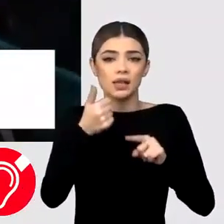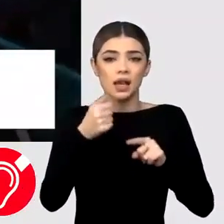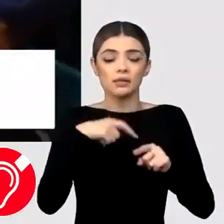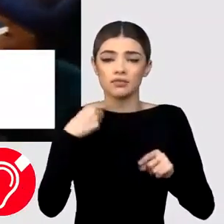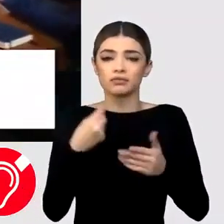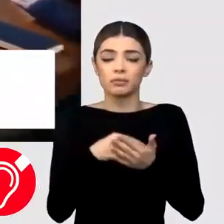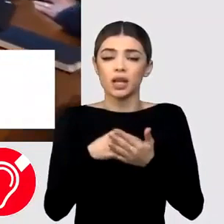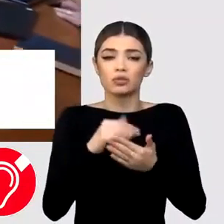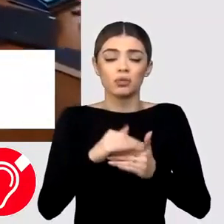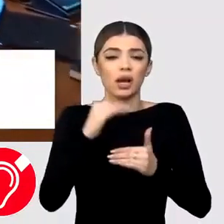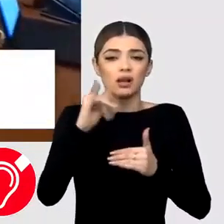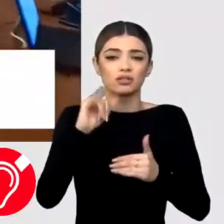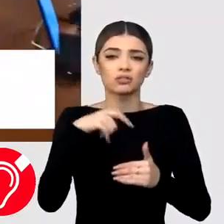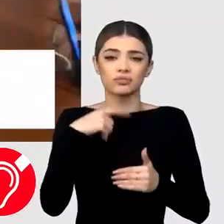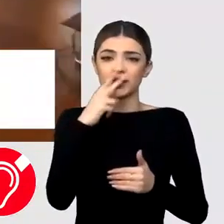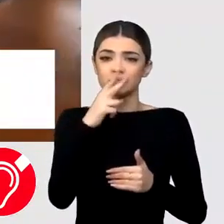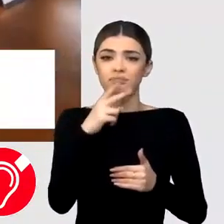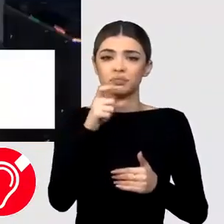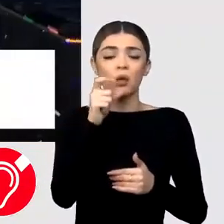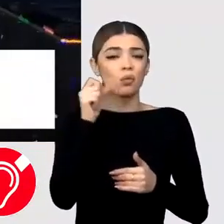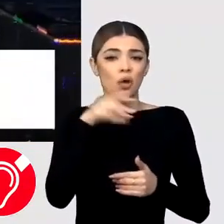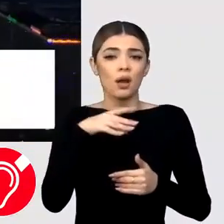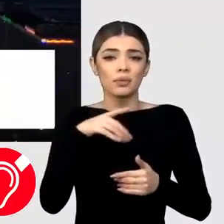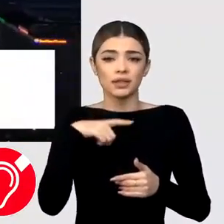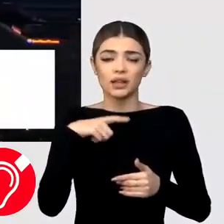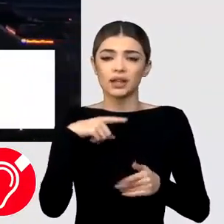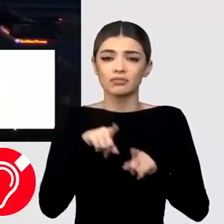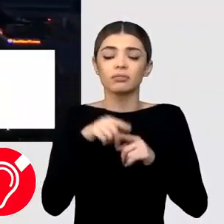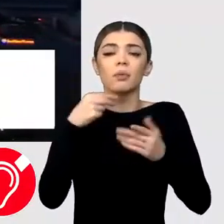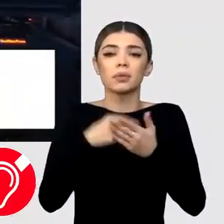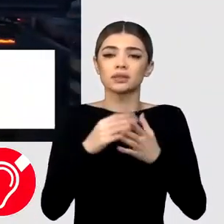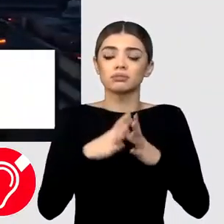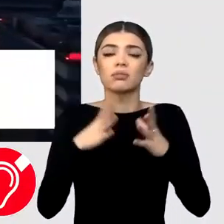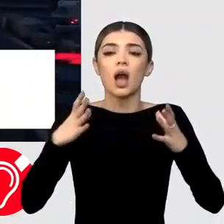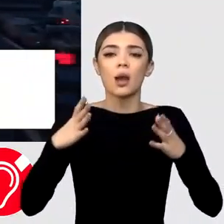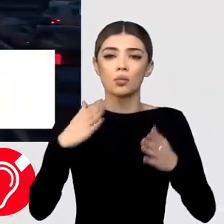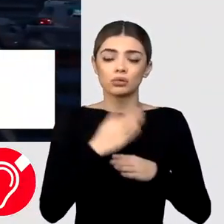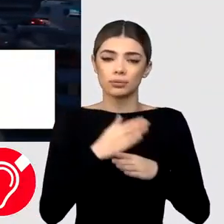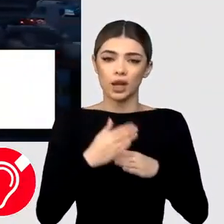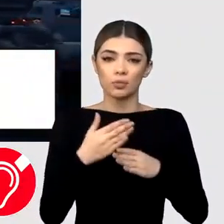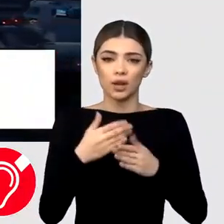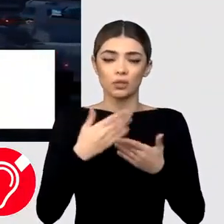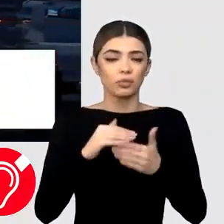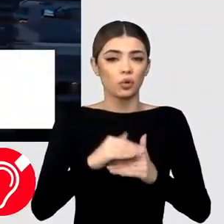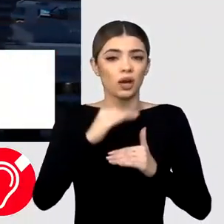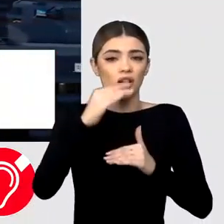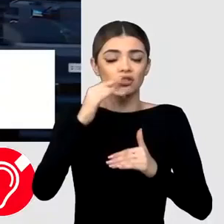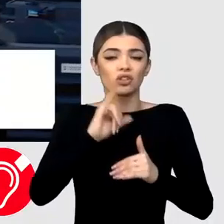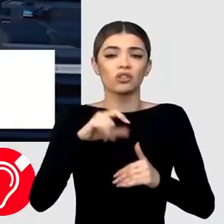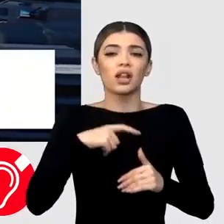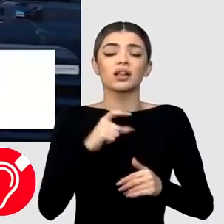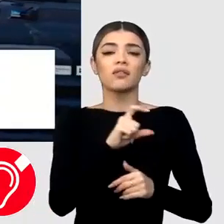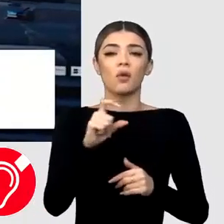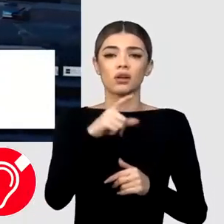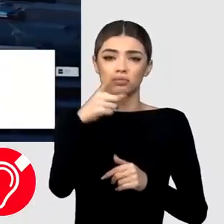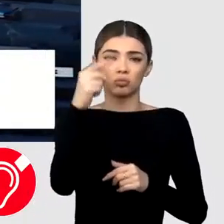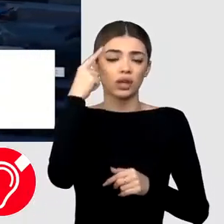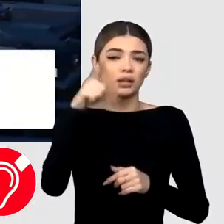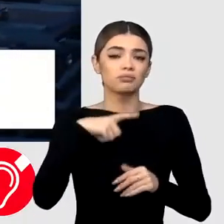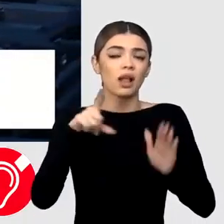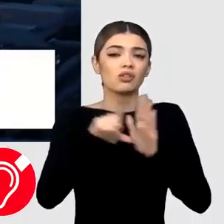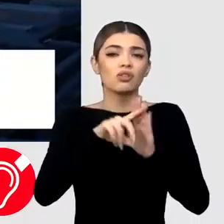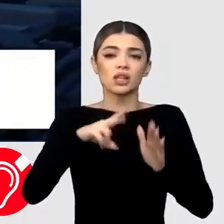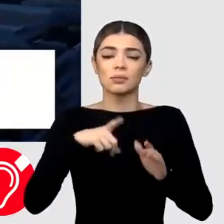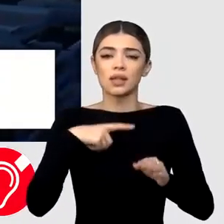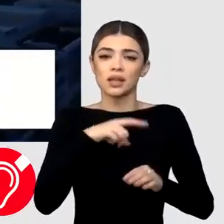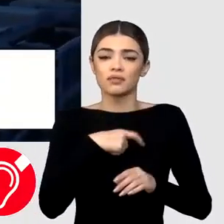trebui să crească. E păcat că tot consumatorul final și clientul final plătește toate aceste creșteri de taxe și de multe ori e